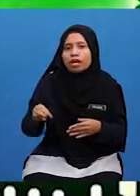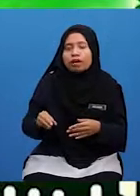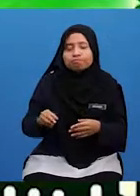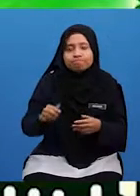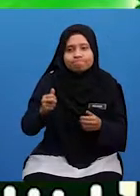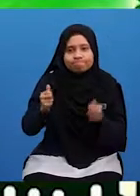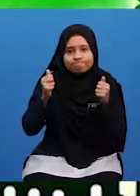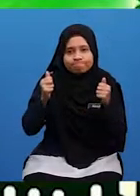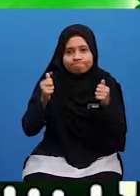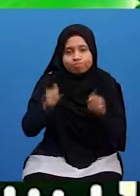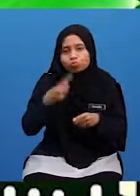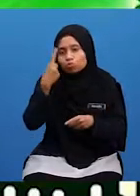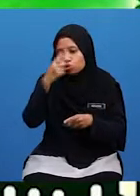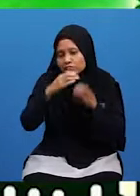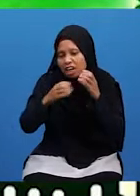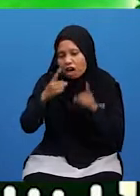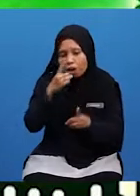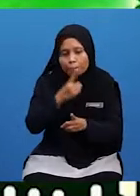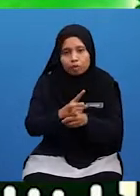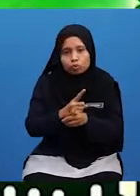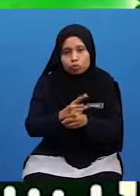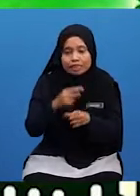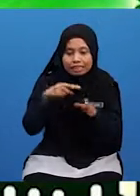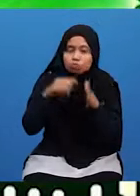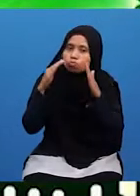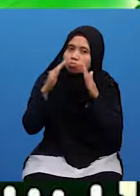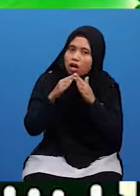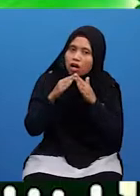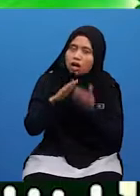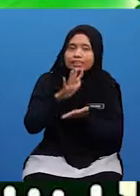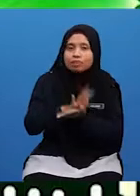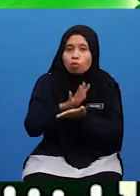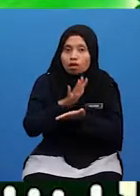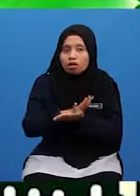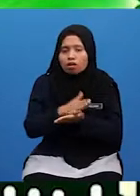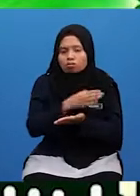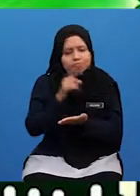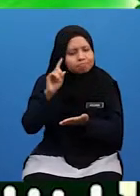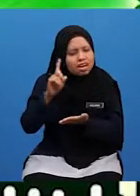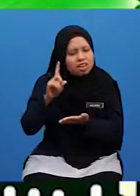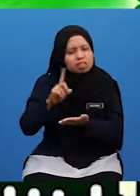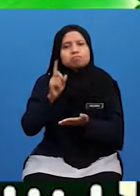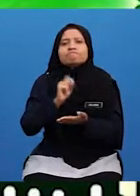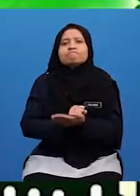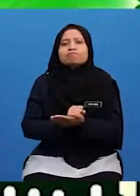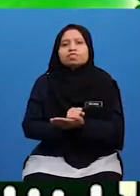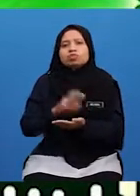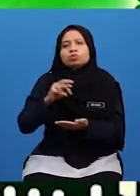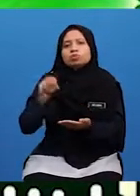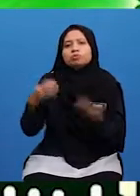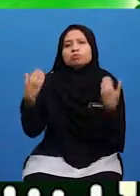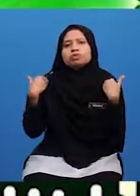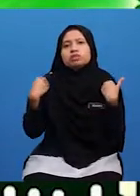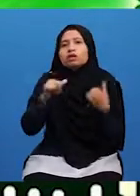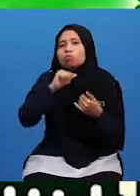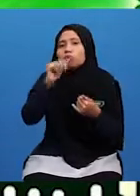Berazam Hendaklah Bercakap Benar Di rumah Di sekolah Dan Di mana Sahaja Murid-murid